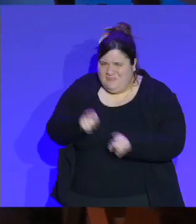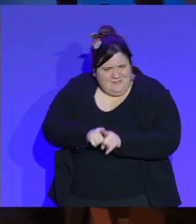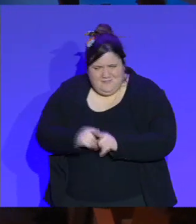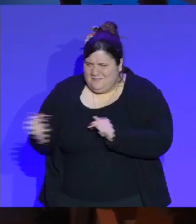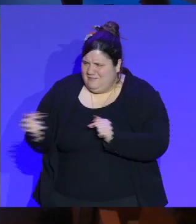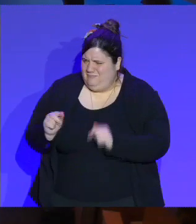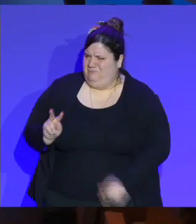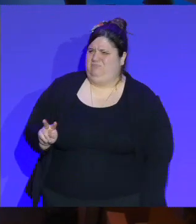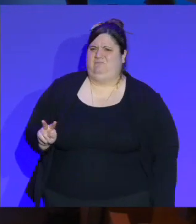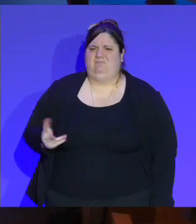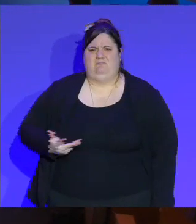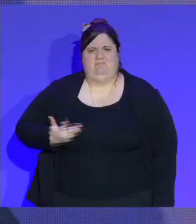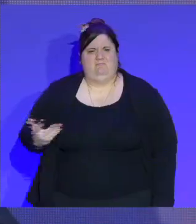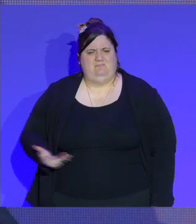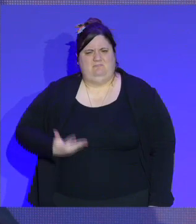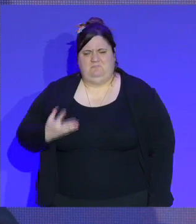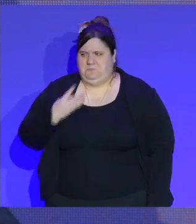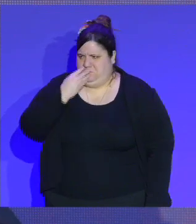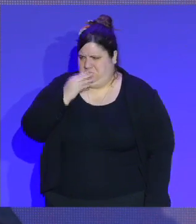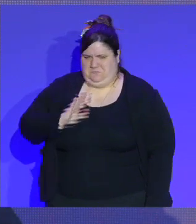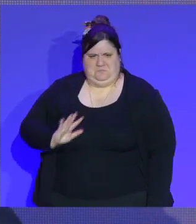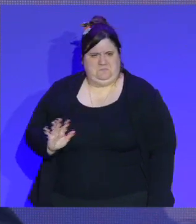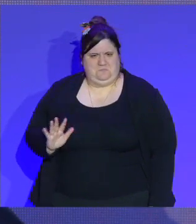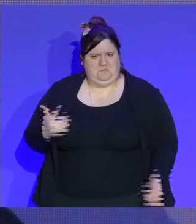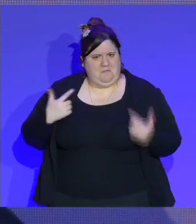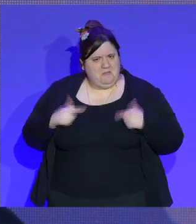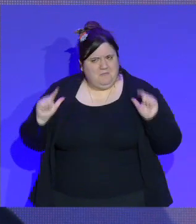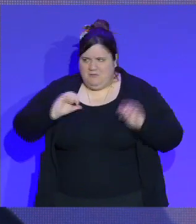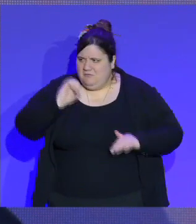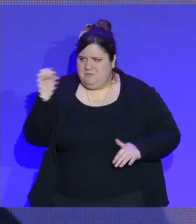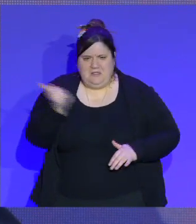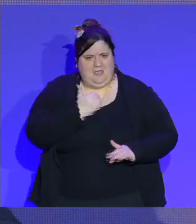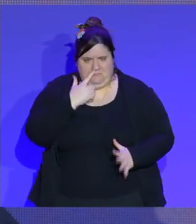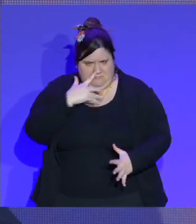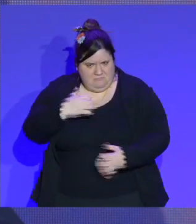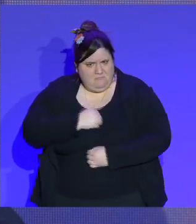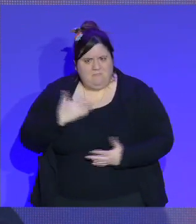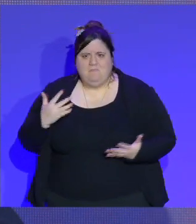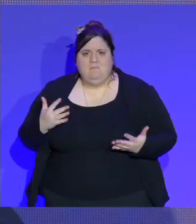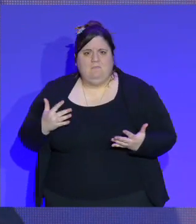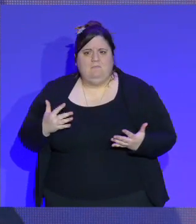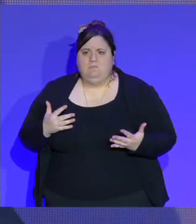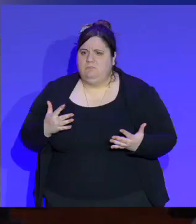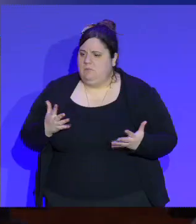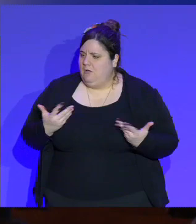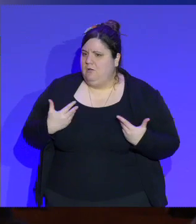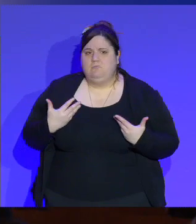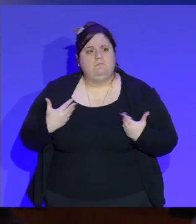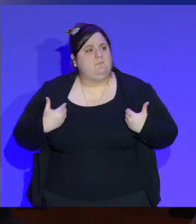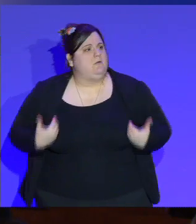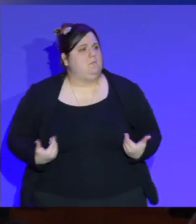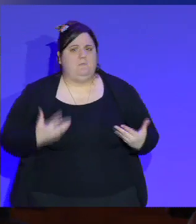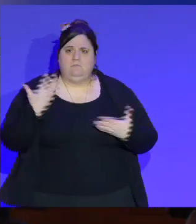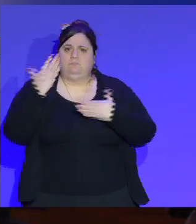dans les compétitions sportives, la liberté de l'apparence, d'une certaine façon, pour ne pas